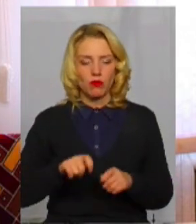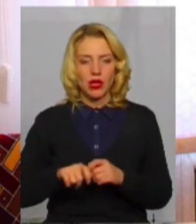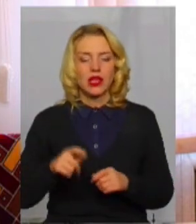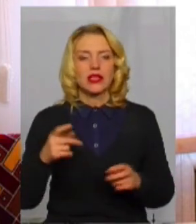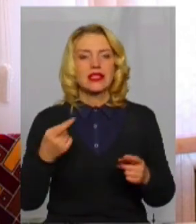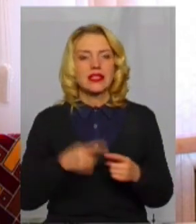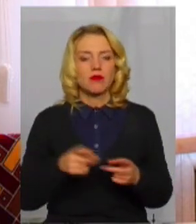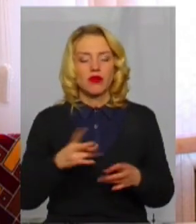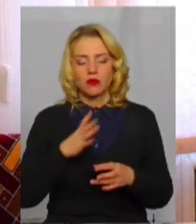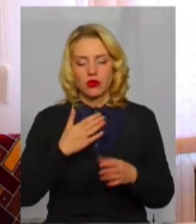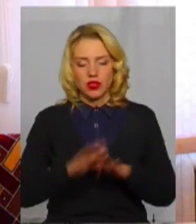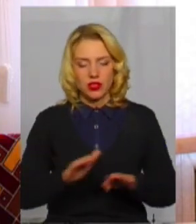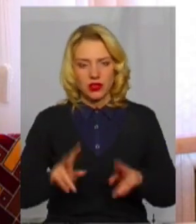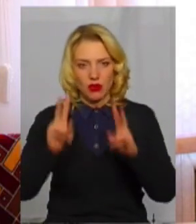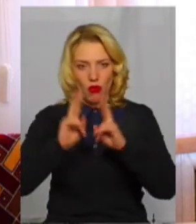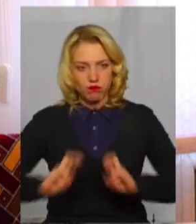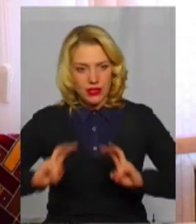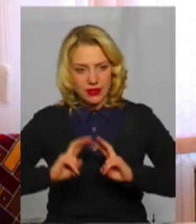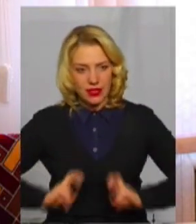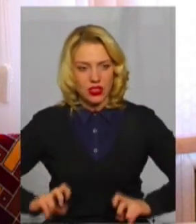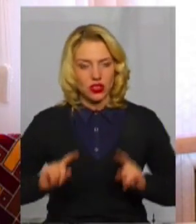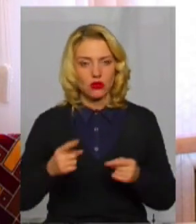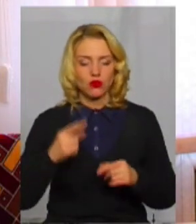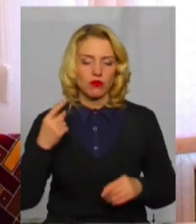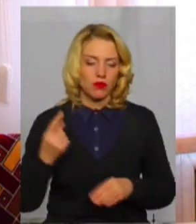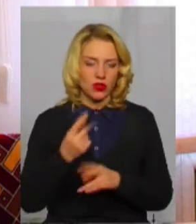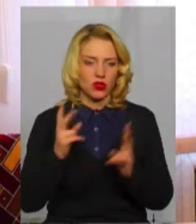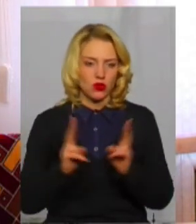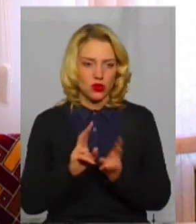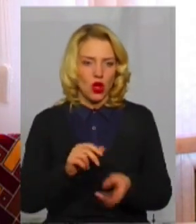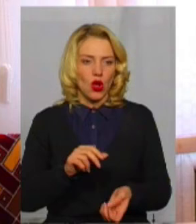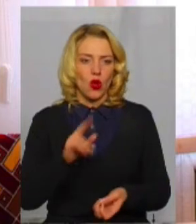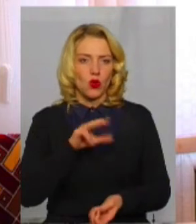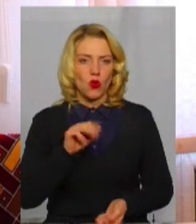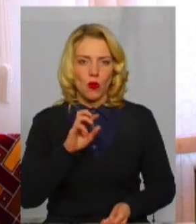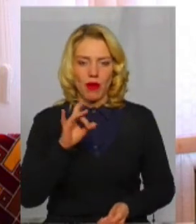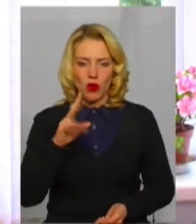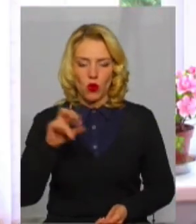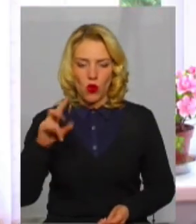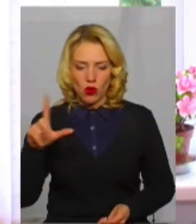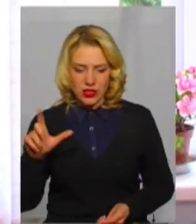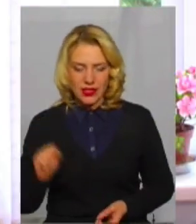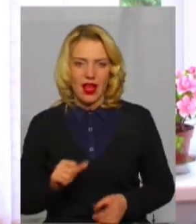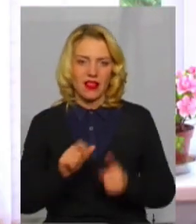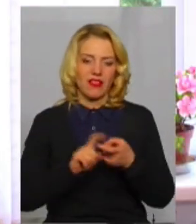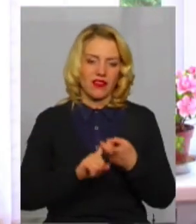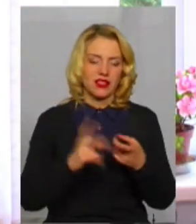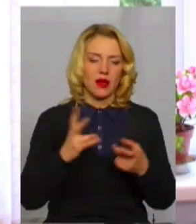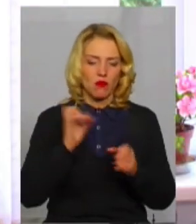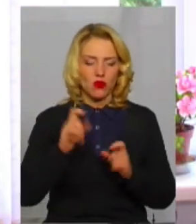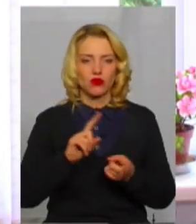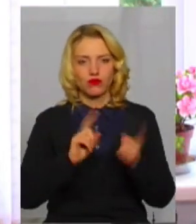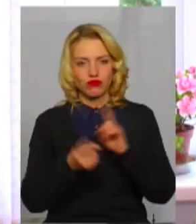обстежені, тому що саме вперше зустріч з туберкульозною інфекцією може вилитись в локальний туберкульоз. І всі вони повинні були